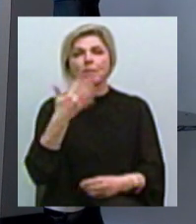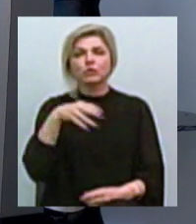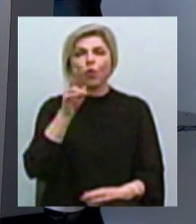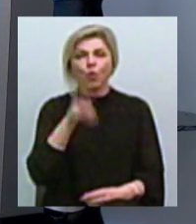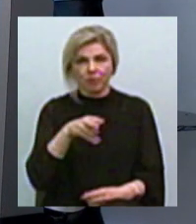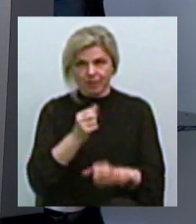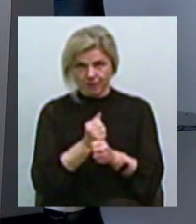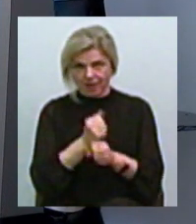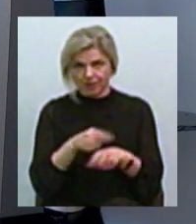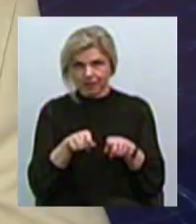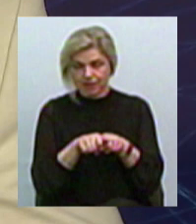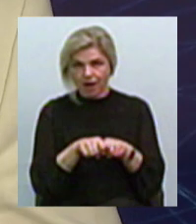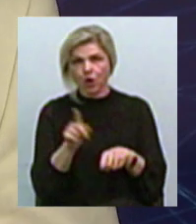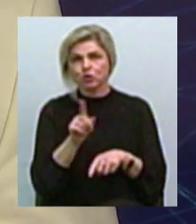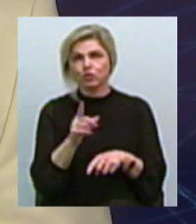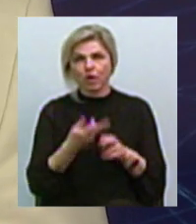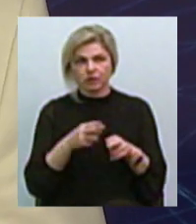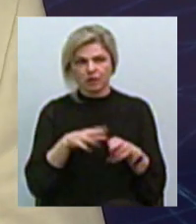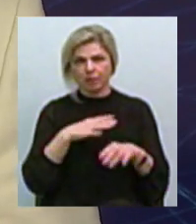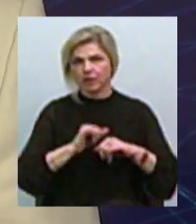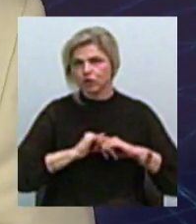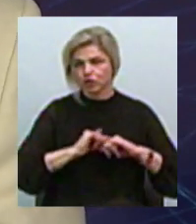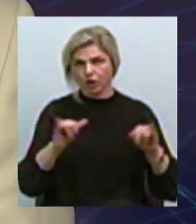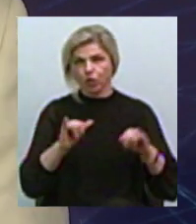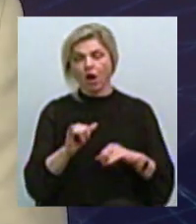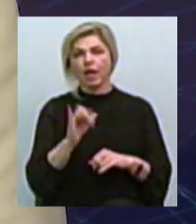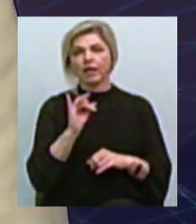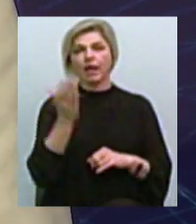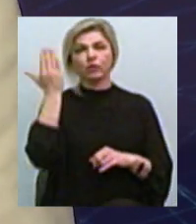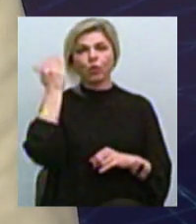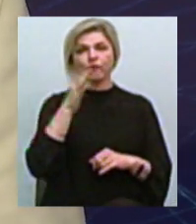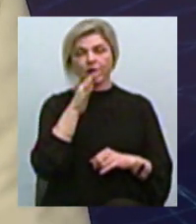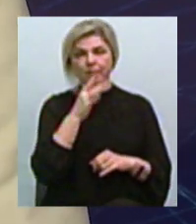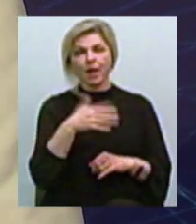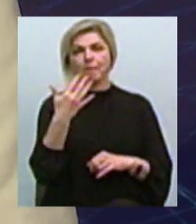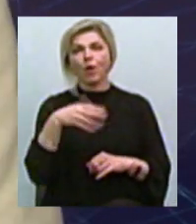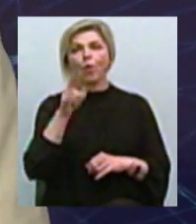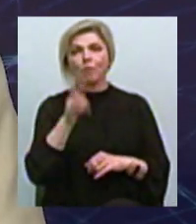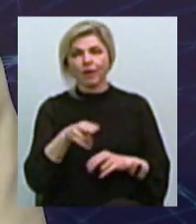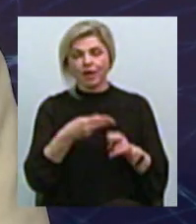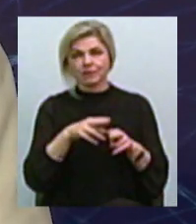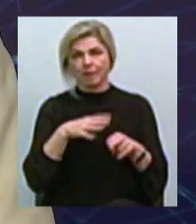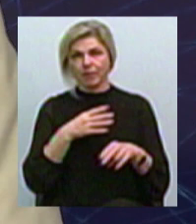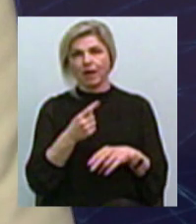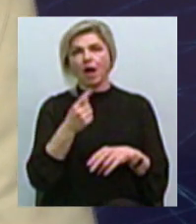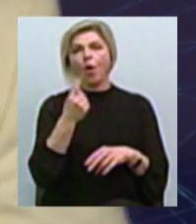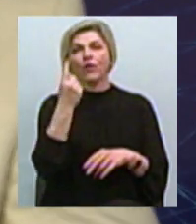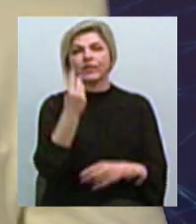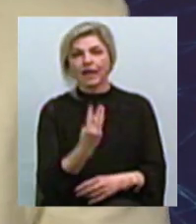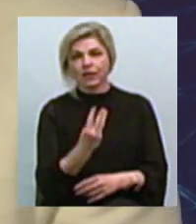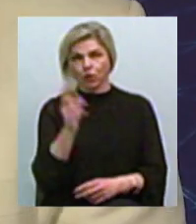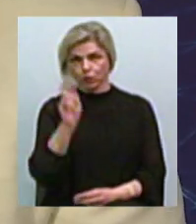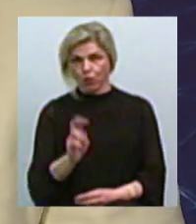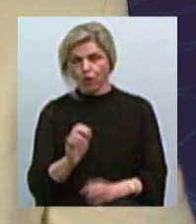підроблялися так, що це було дуже широко поширене Між тим, того часу 50 копійок – це була фактично третина долара Можна було